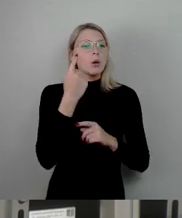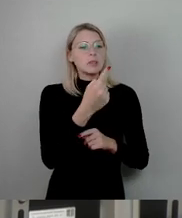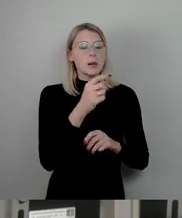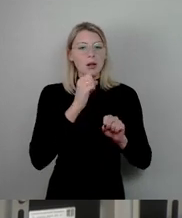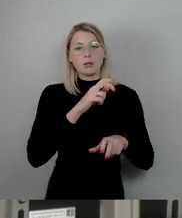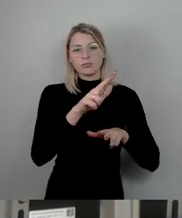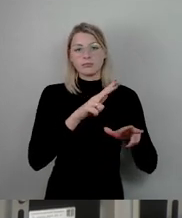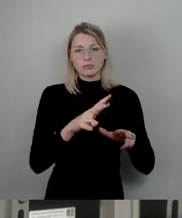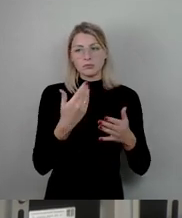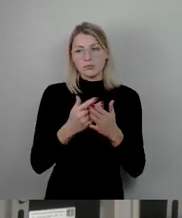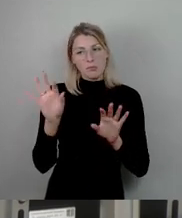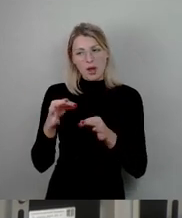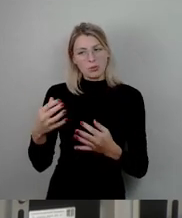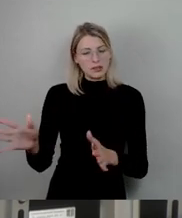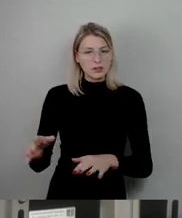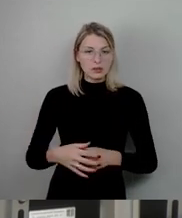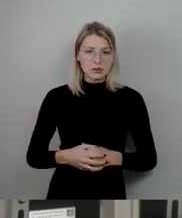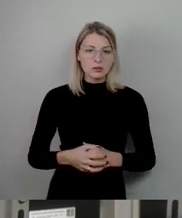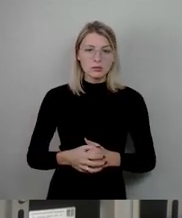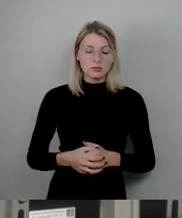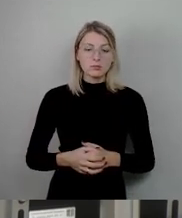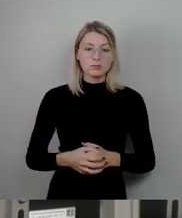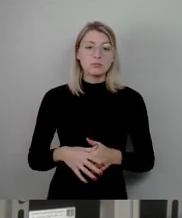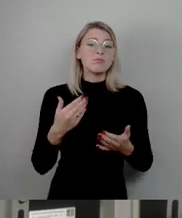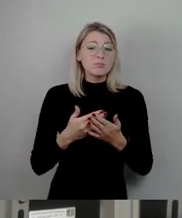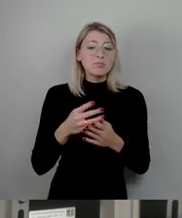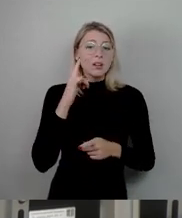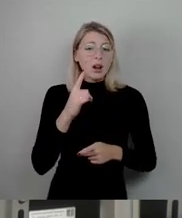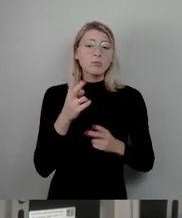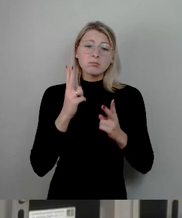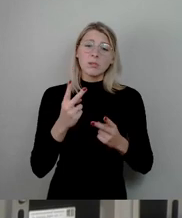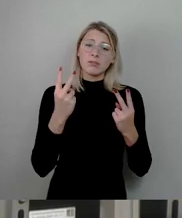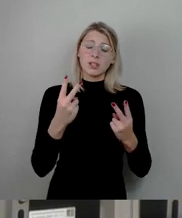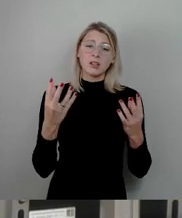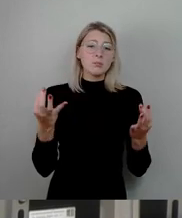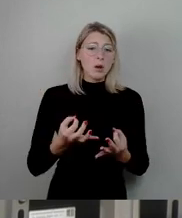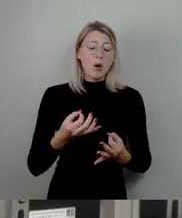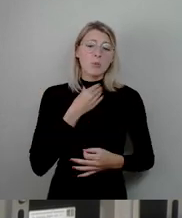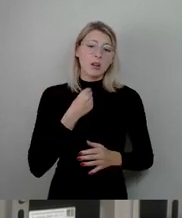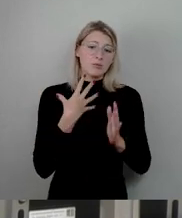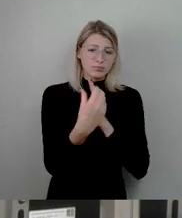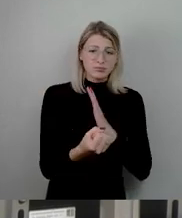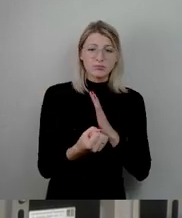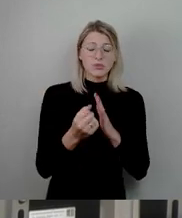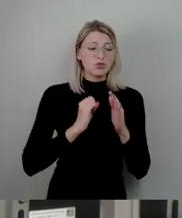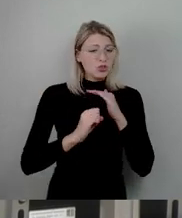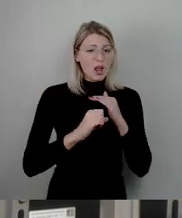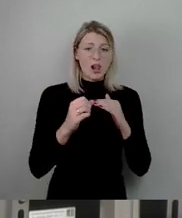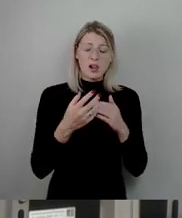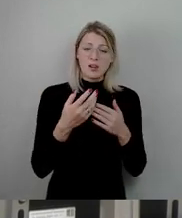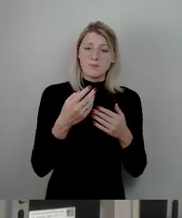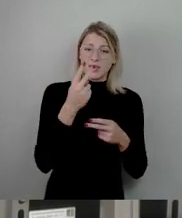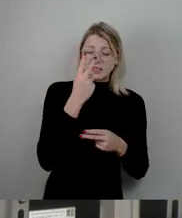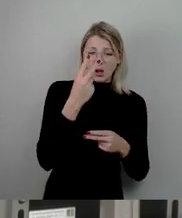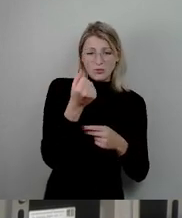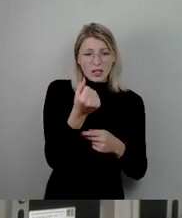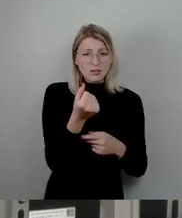Insofern ist es, glaube ich, jetzt wichtig, schnell erstmal den Bedarf zu ermitteln, schnell die finanziellen Rahmenbedingungen festzuzurren,